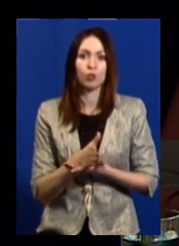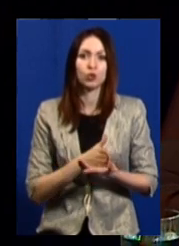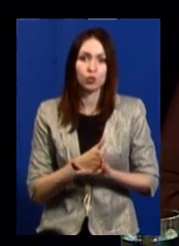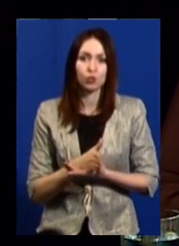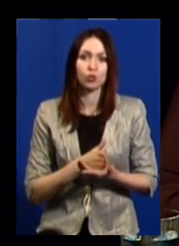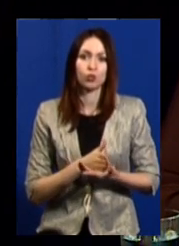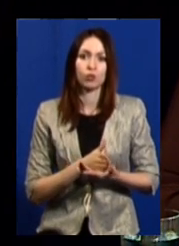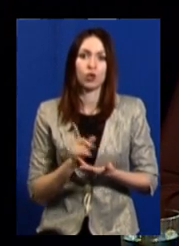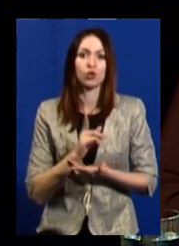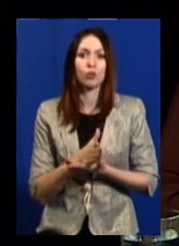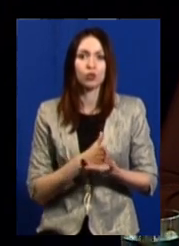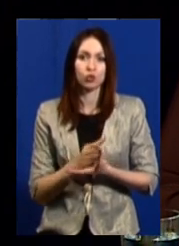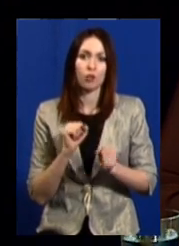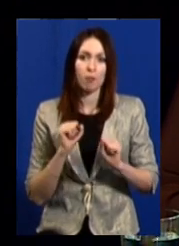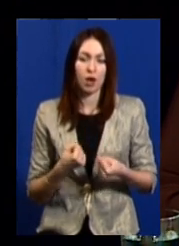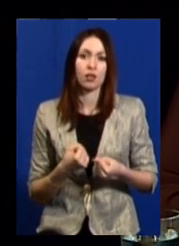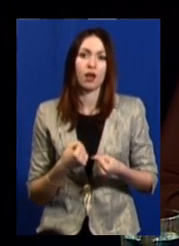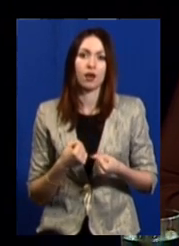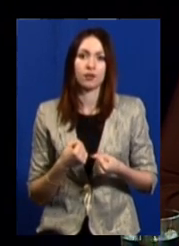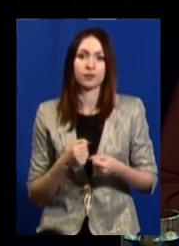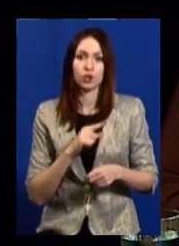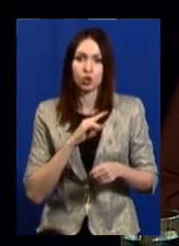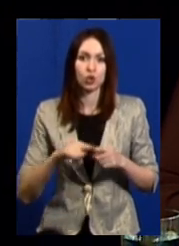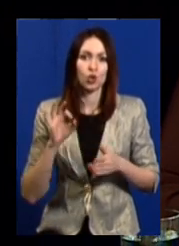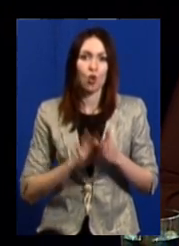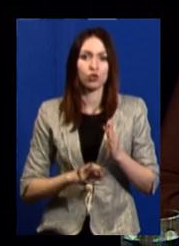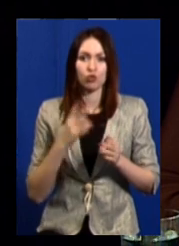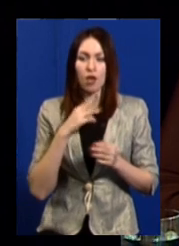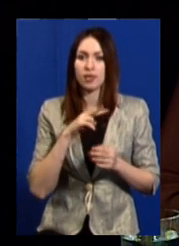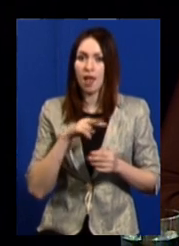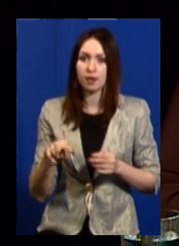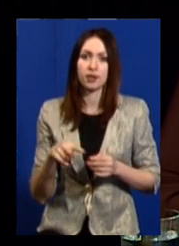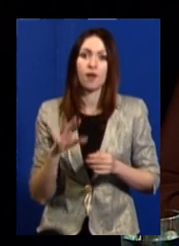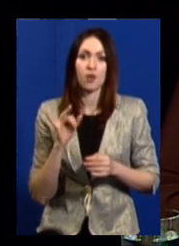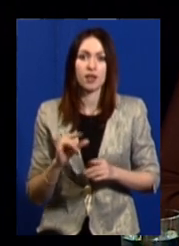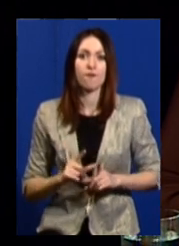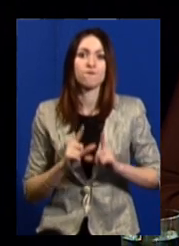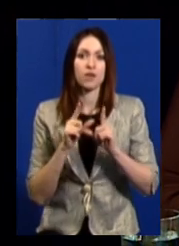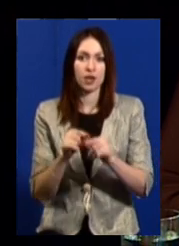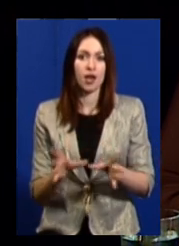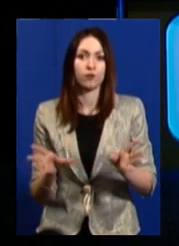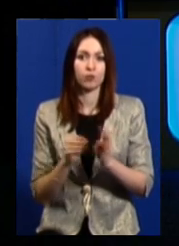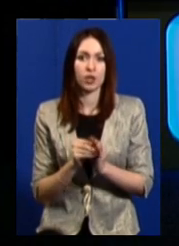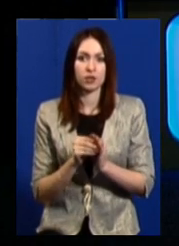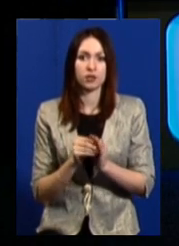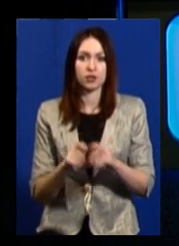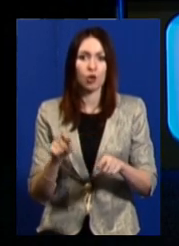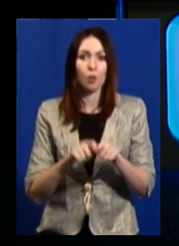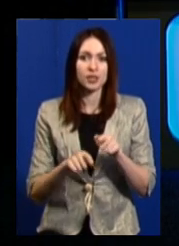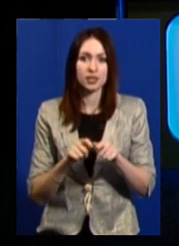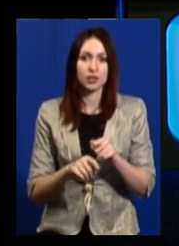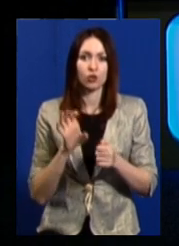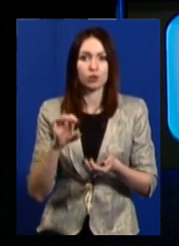могла терміново відреагувати і виїхати спільно, комісійно з